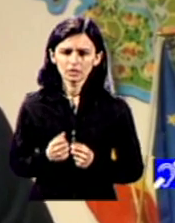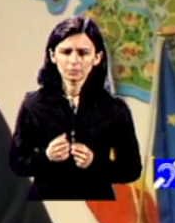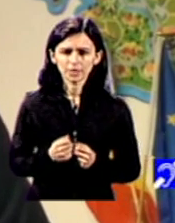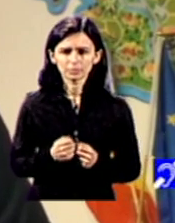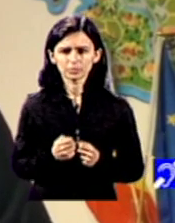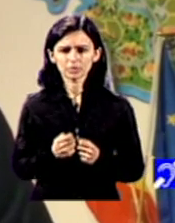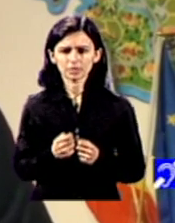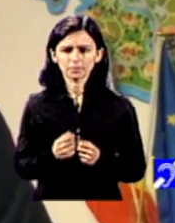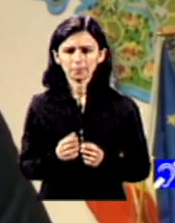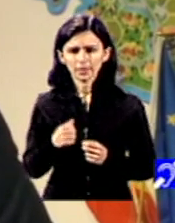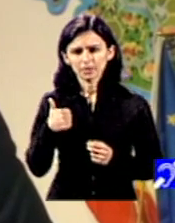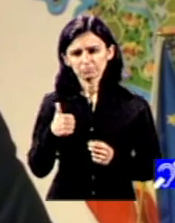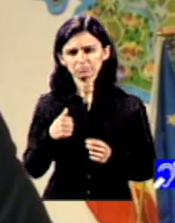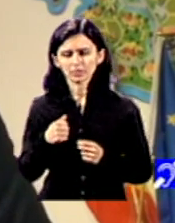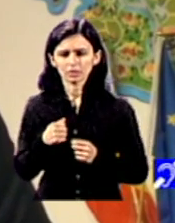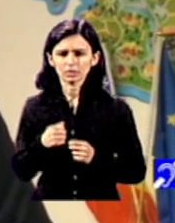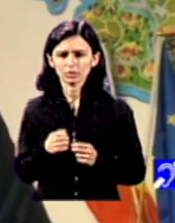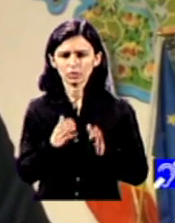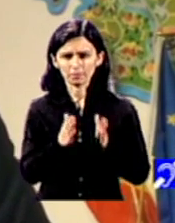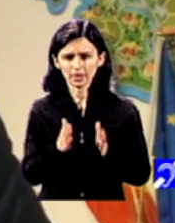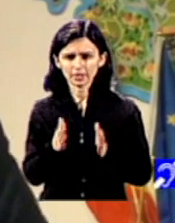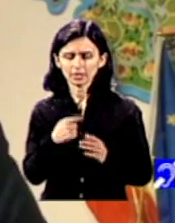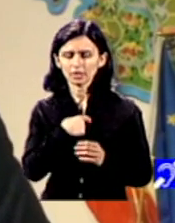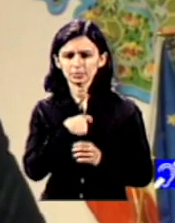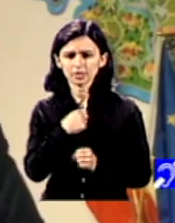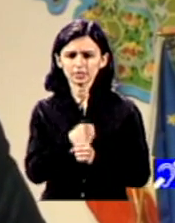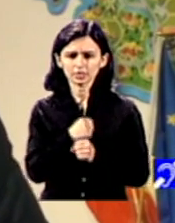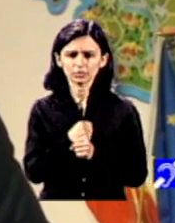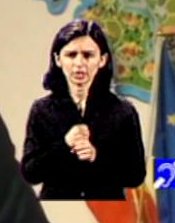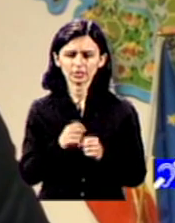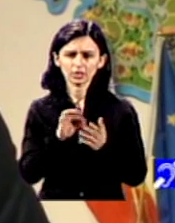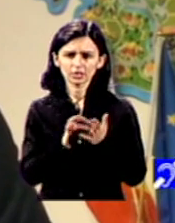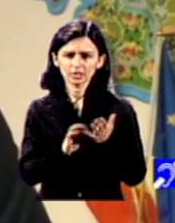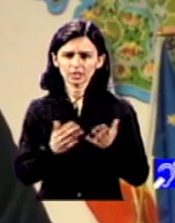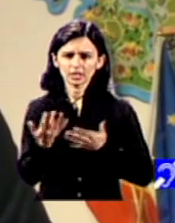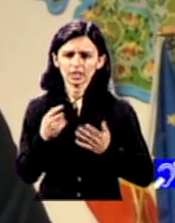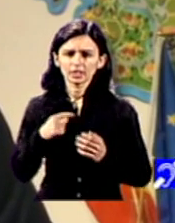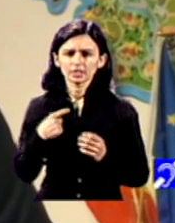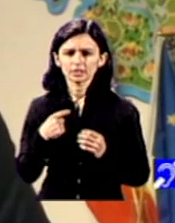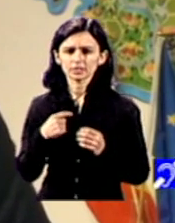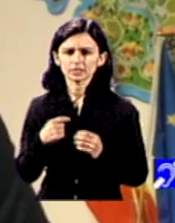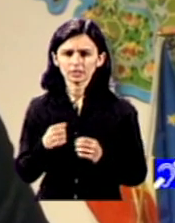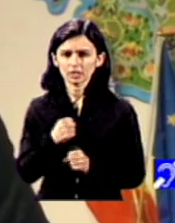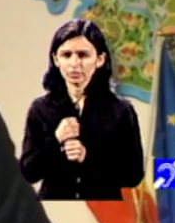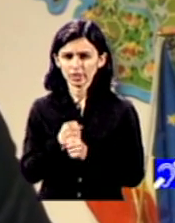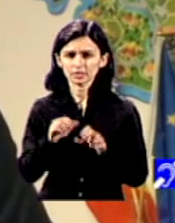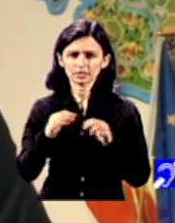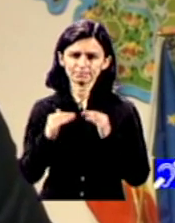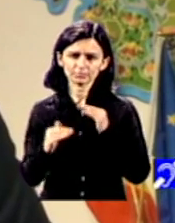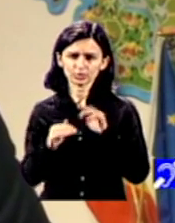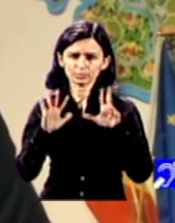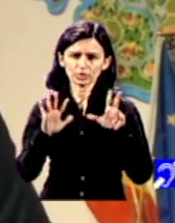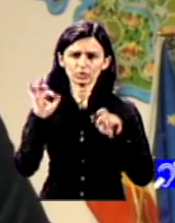ele ar putea să muncească în condițiile în care ocupate sunt în acest moment undeva sub 8% și asta înseamnă